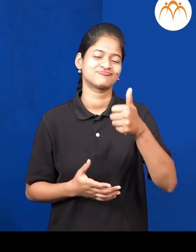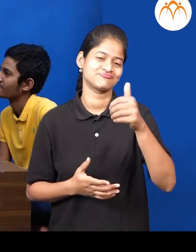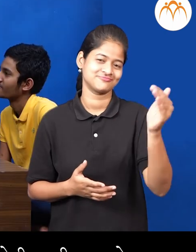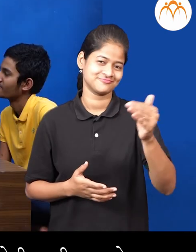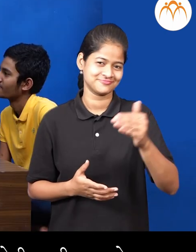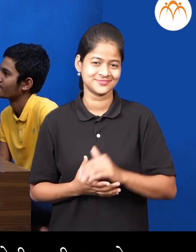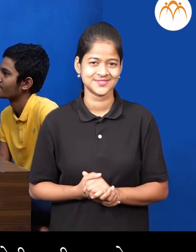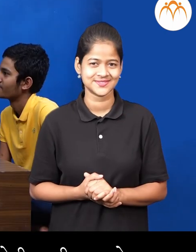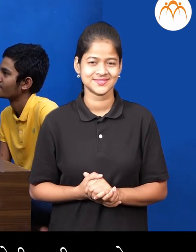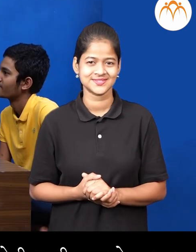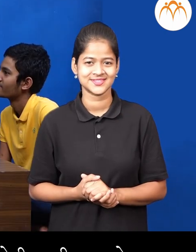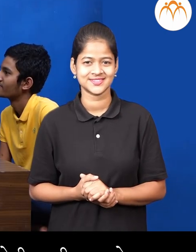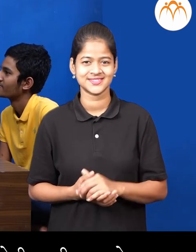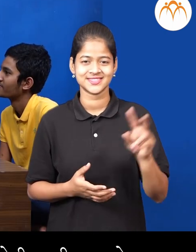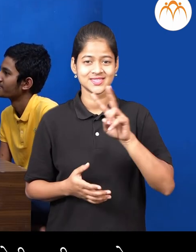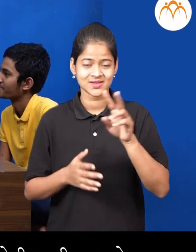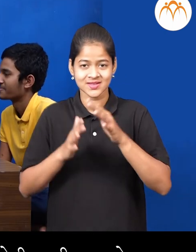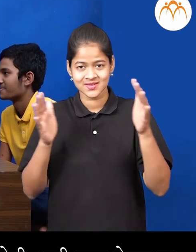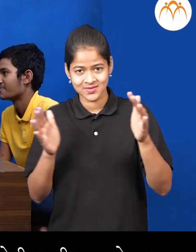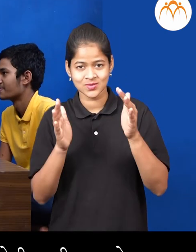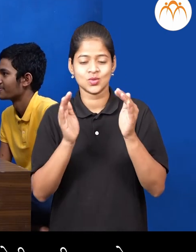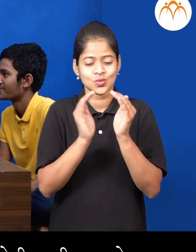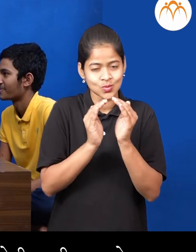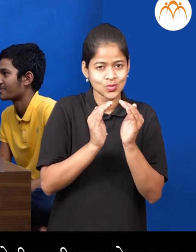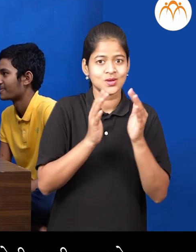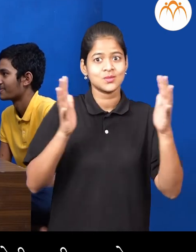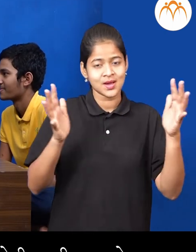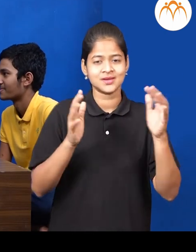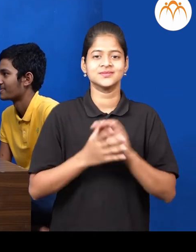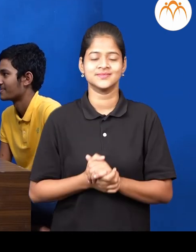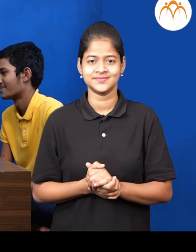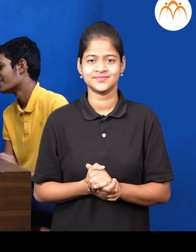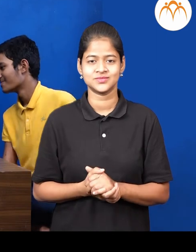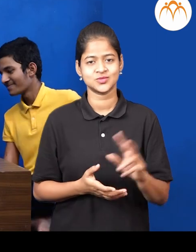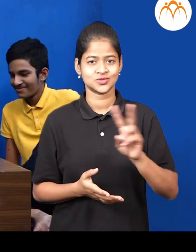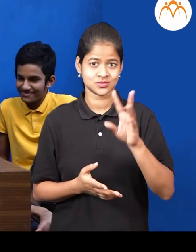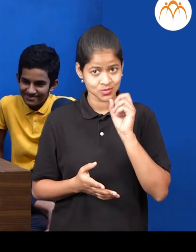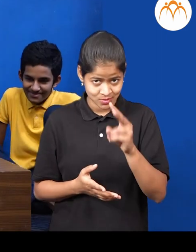शाब्बास, माता दोगान निहीं, एक छोटी आणे एक मोठी आशी वस्तु जुँँञा, जा,